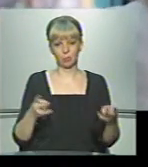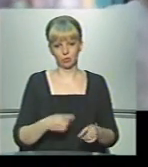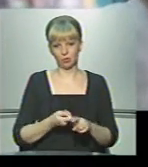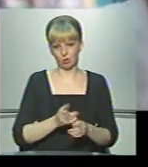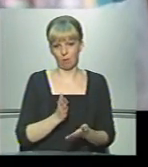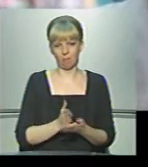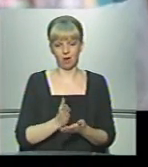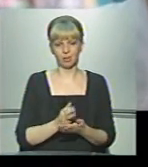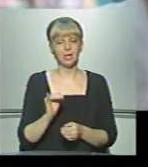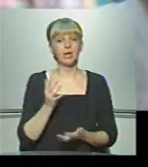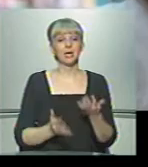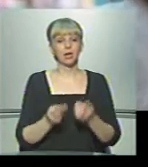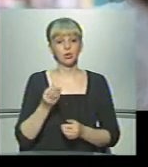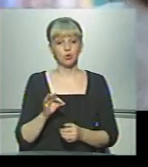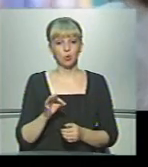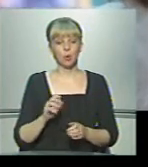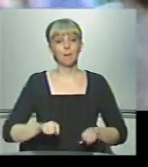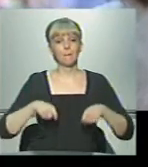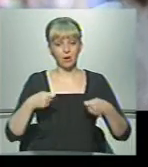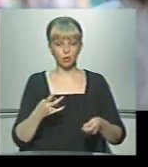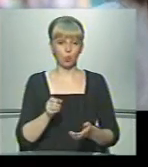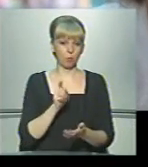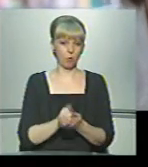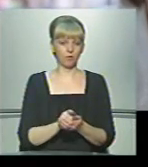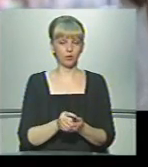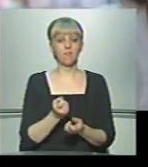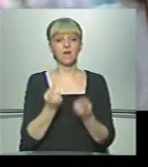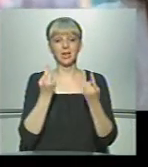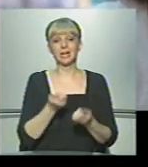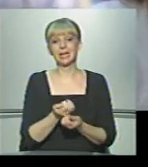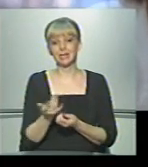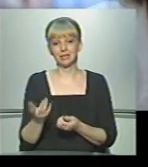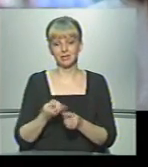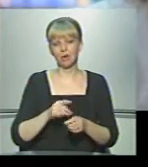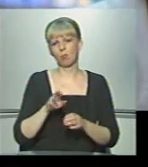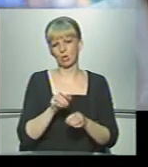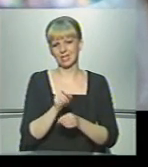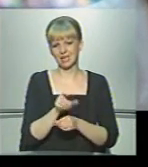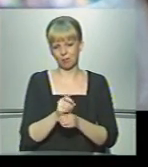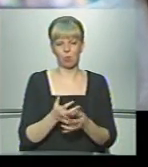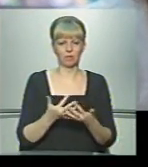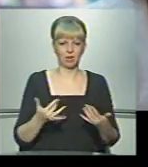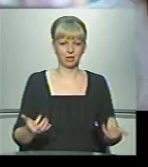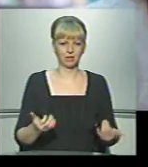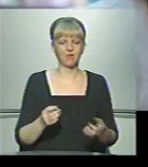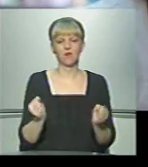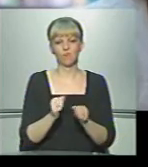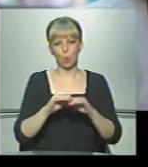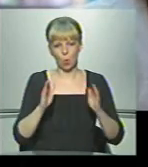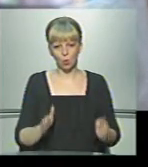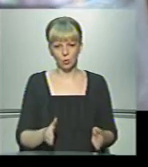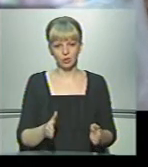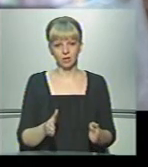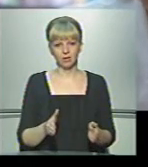мати. І якщо передадуть, то повинна бути велика кількість. Це під замовлення і так далі беруться. В холодильничку